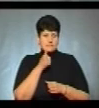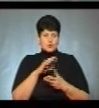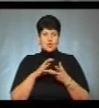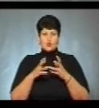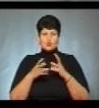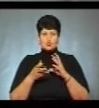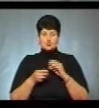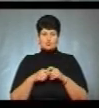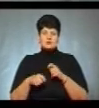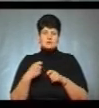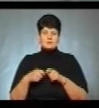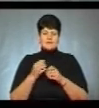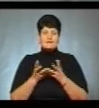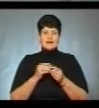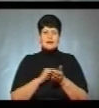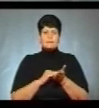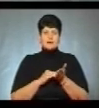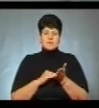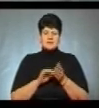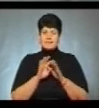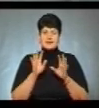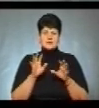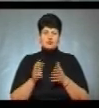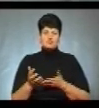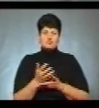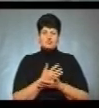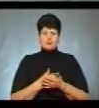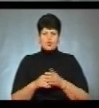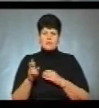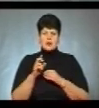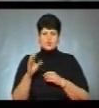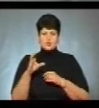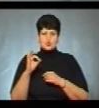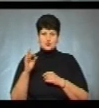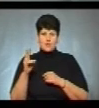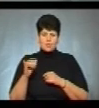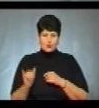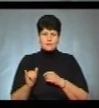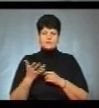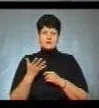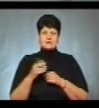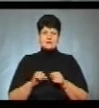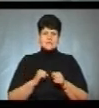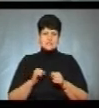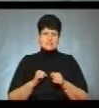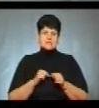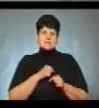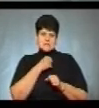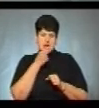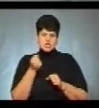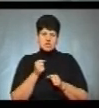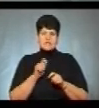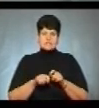завданих збитків та кількість приписів щодо незаконного збору березового соку у парку Загребелля старший держінспектор з охорони навколишнього середовища